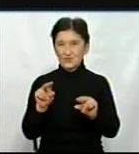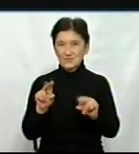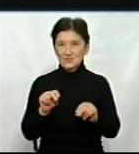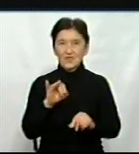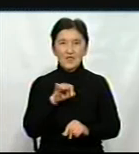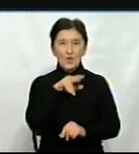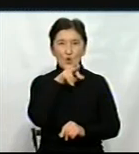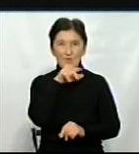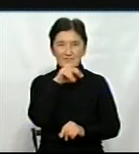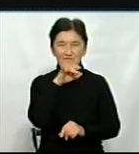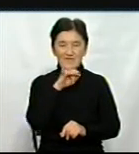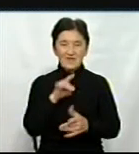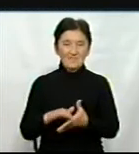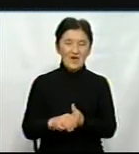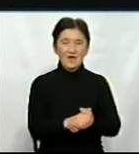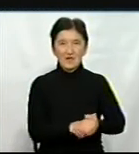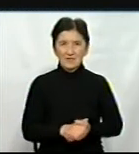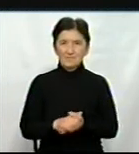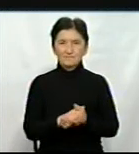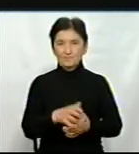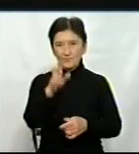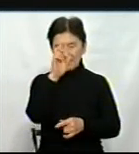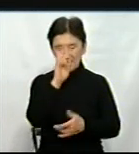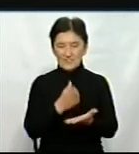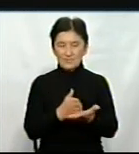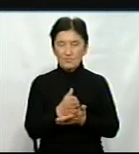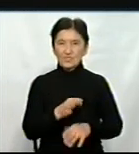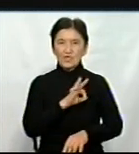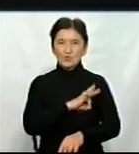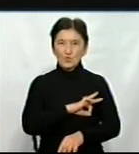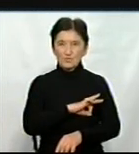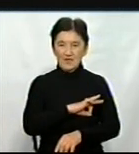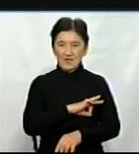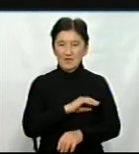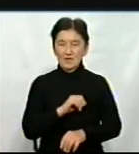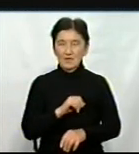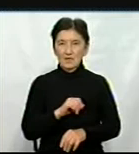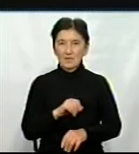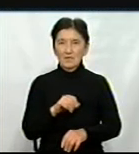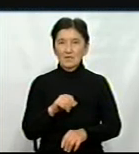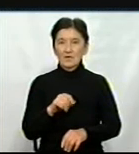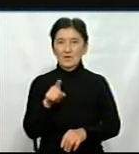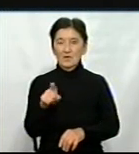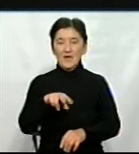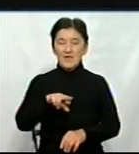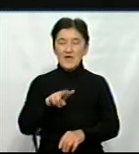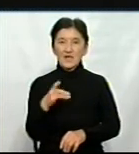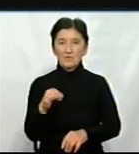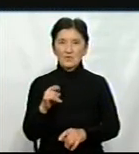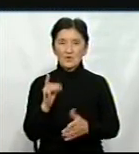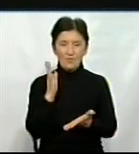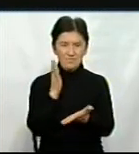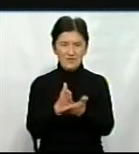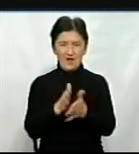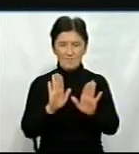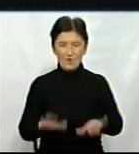козівників України та член громадської ради Держпродспоживслужби пані Наталія Кименкова на прямому машині.